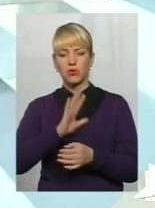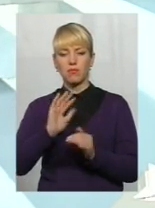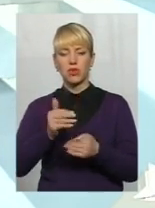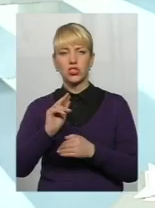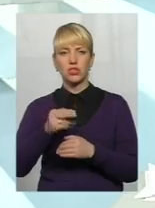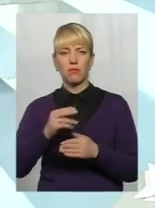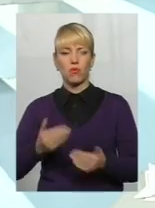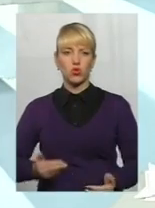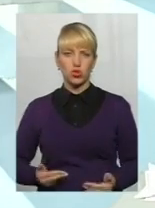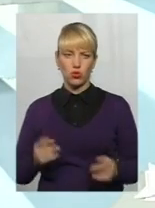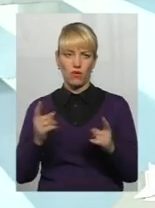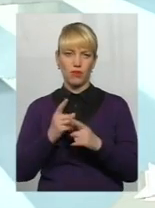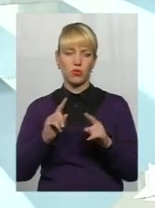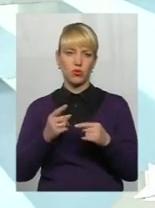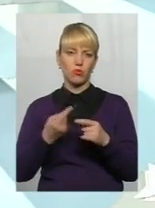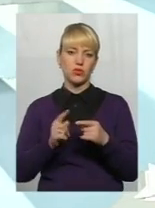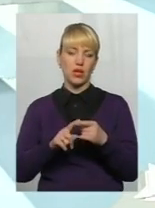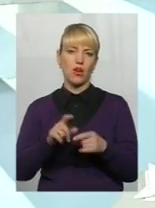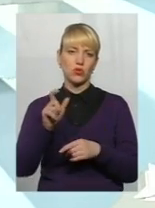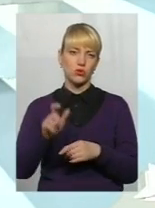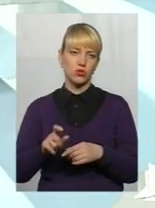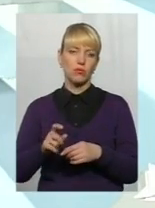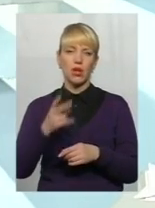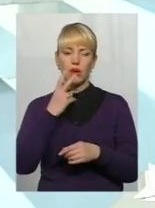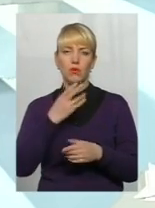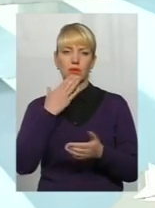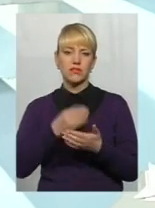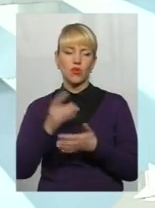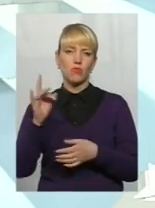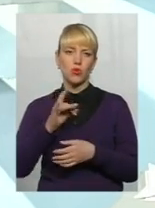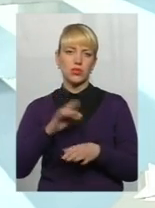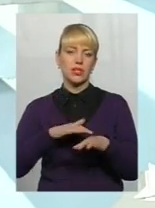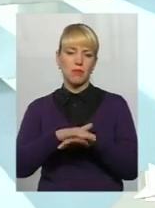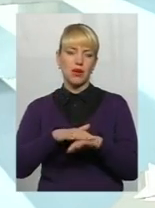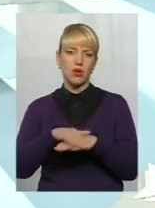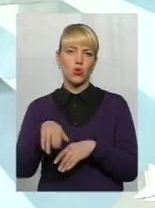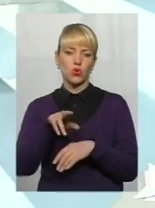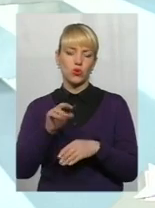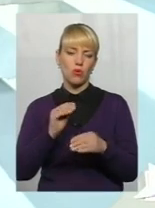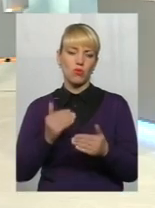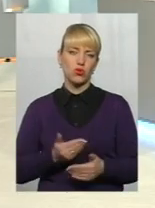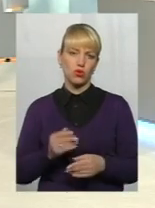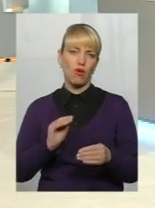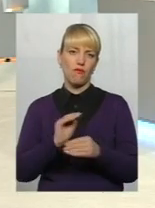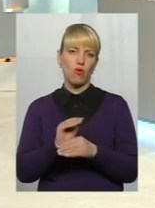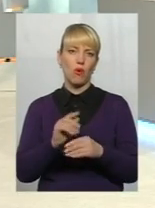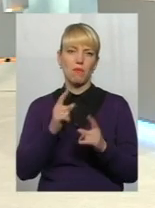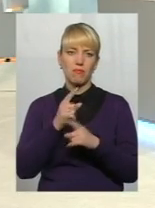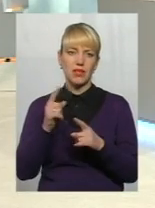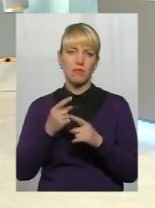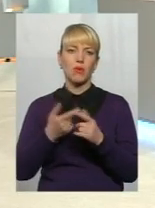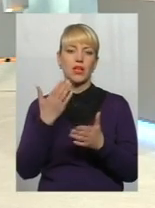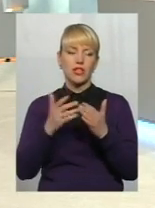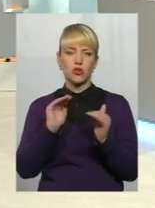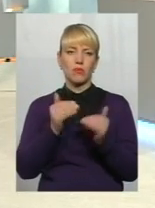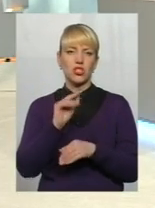ніж прожитковий мінімум. Тому дана особа побачить в своєму розмірі перерахунок до прожиткового мінімуму. Якщо він на нього менше,